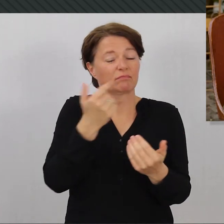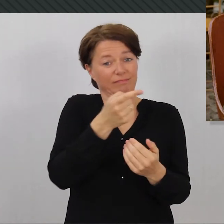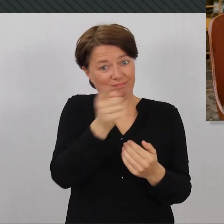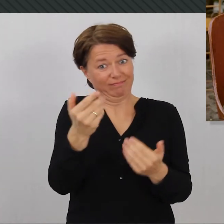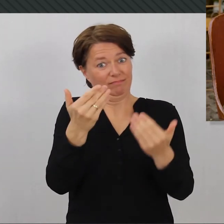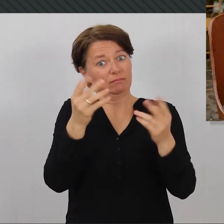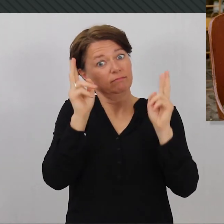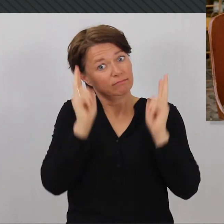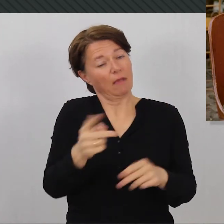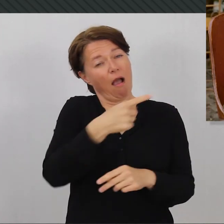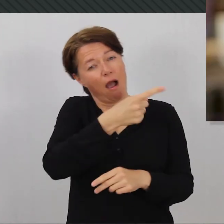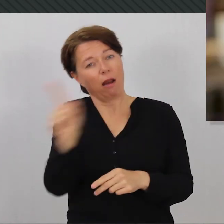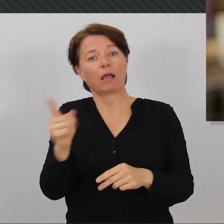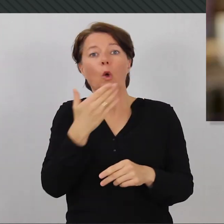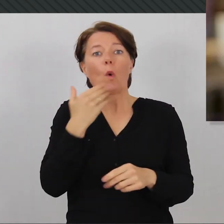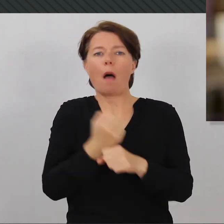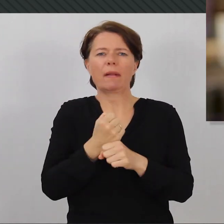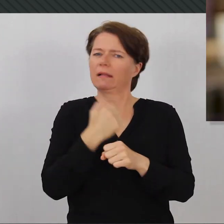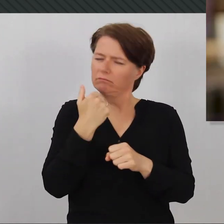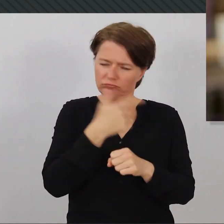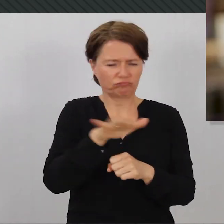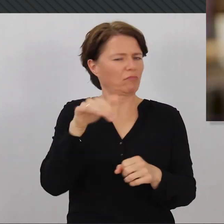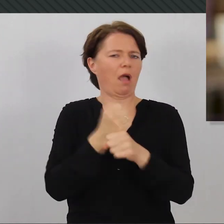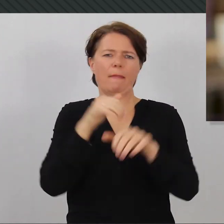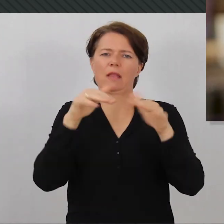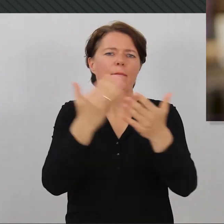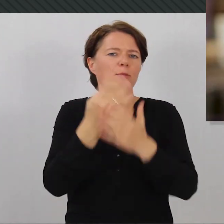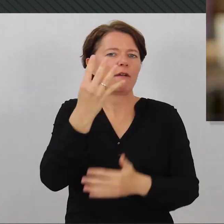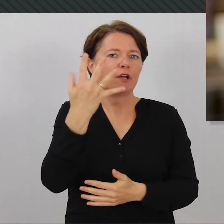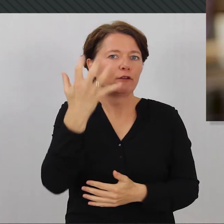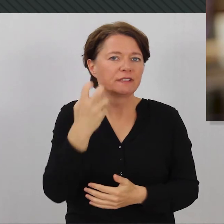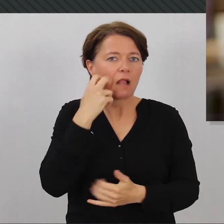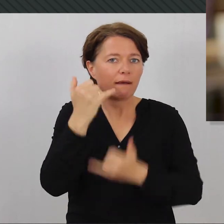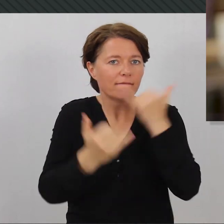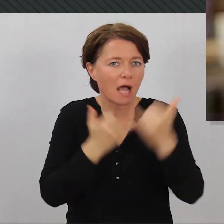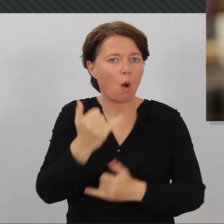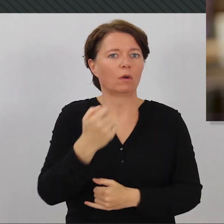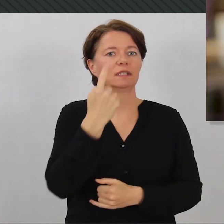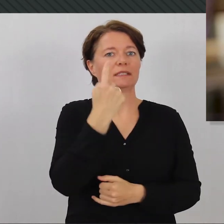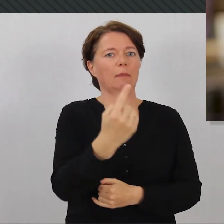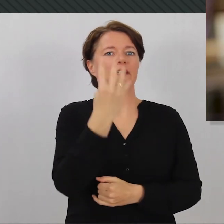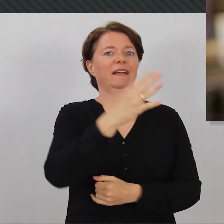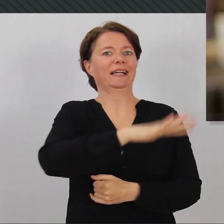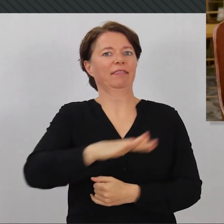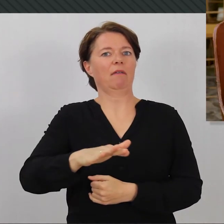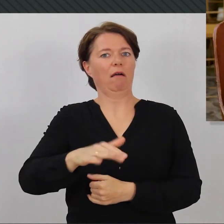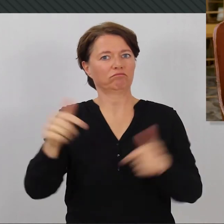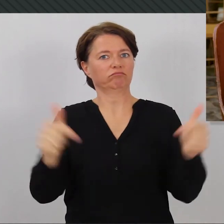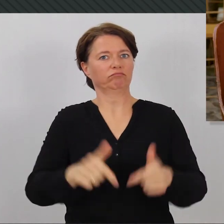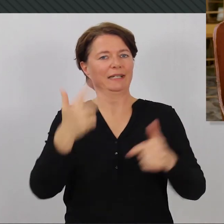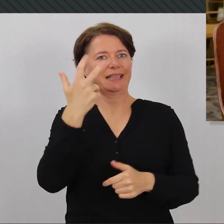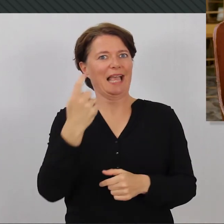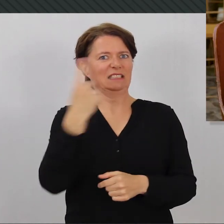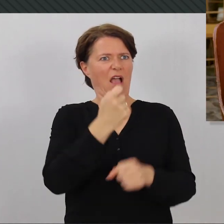aber jemals irgendwie keine Arbeit gehabt. Erzähl mal einer 54-jährigen Frau, die vier Kinder großgezogen hat, dass ich seit 30 Jahren Langzeitarbeitslos war. Die